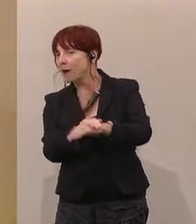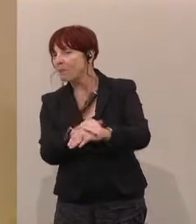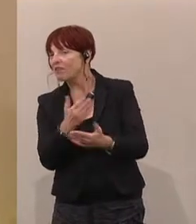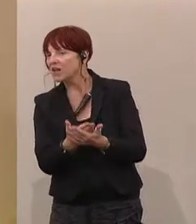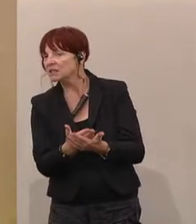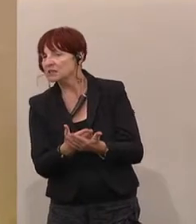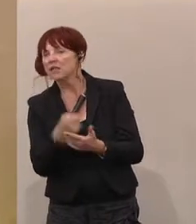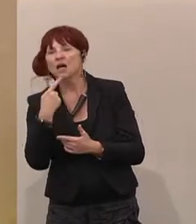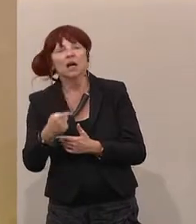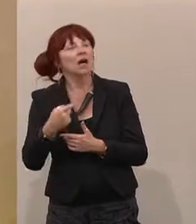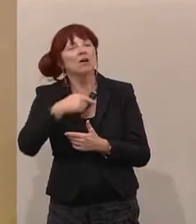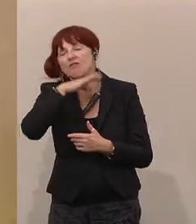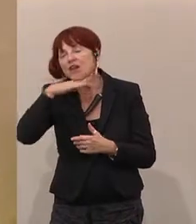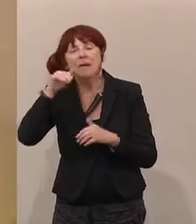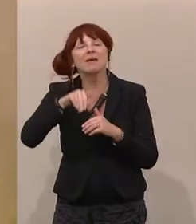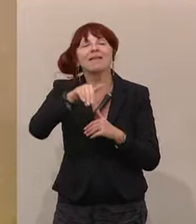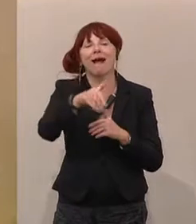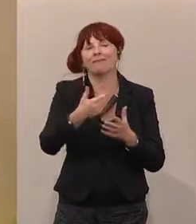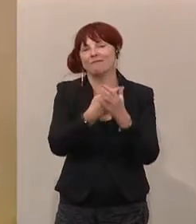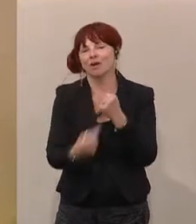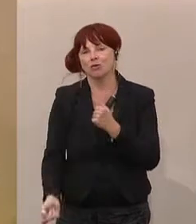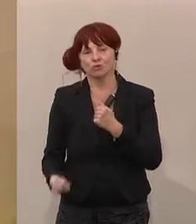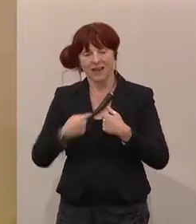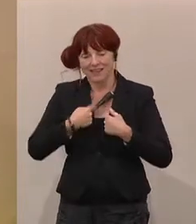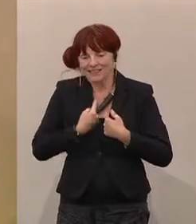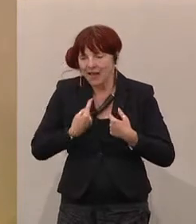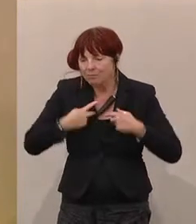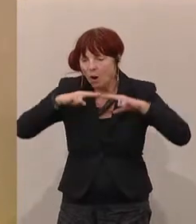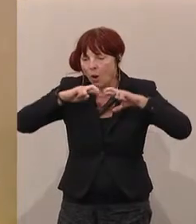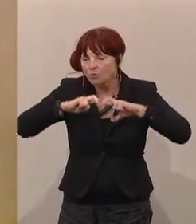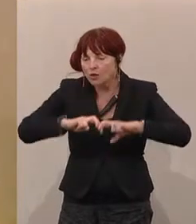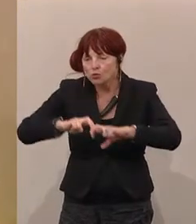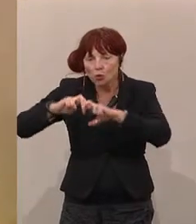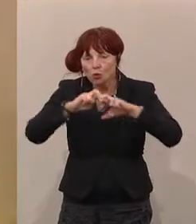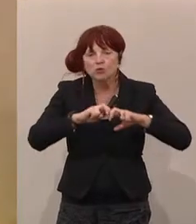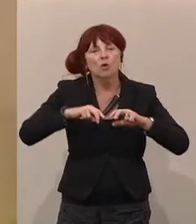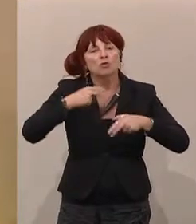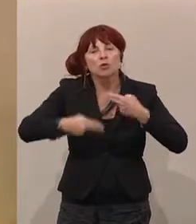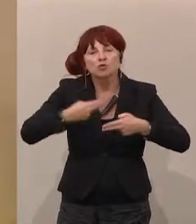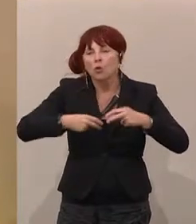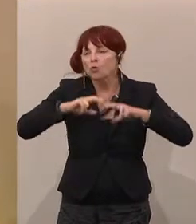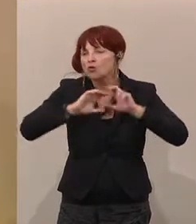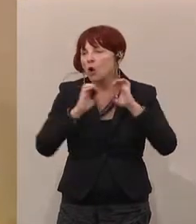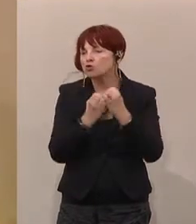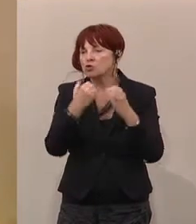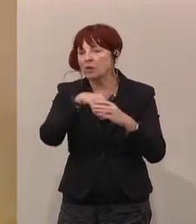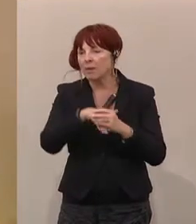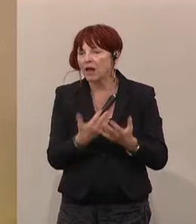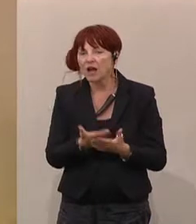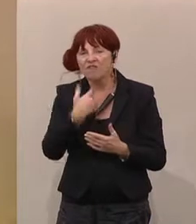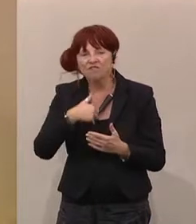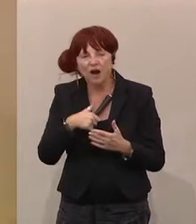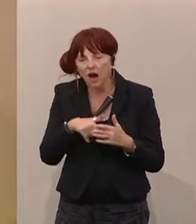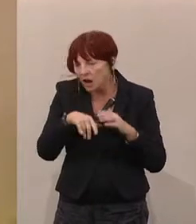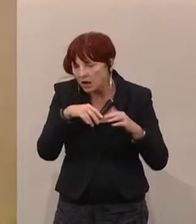heute noch an und ich war selber im Untersuchungsausschuss. Was war notwendig? Wir haben reguliert und aufgeräumt und wir wissen, eine Aufsicht muss funktionieren